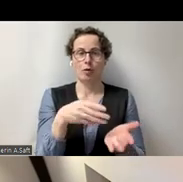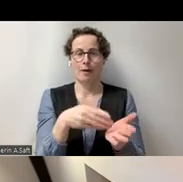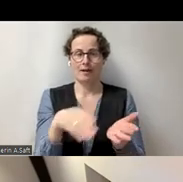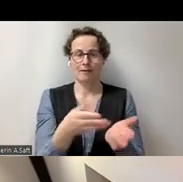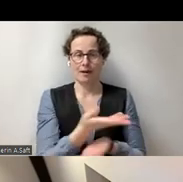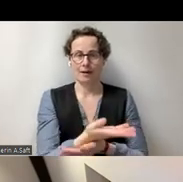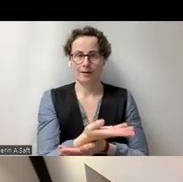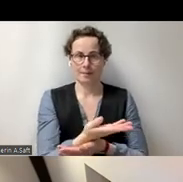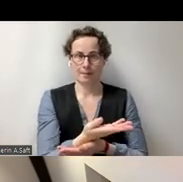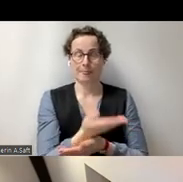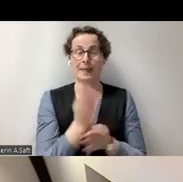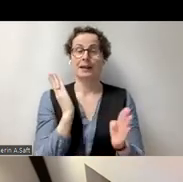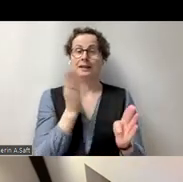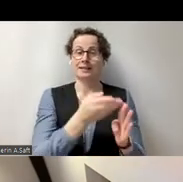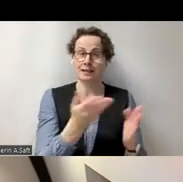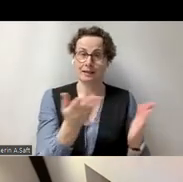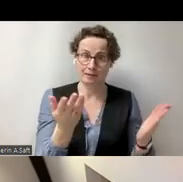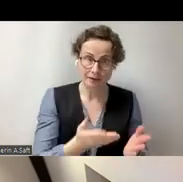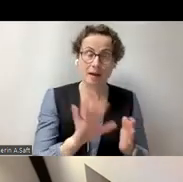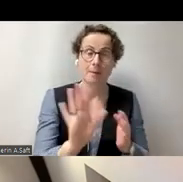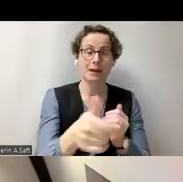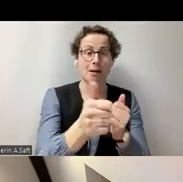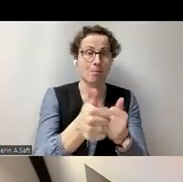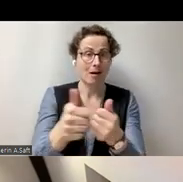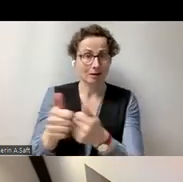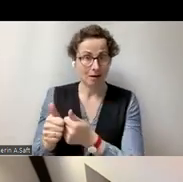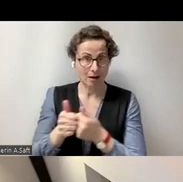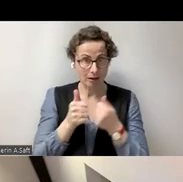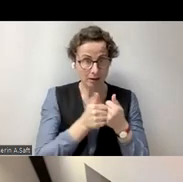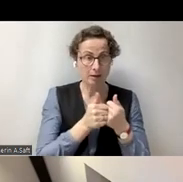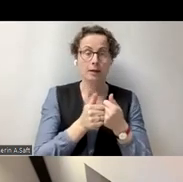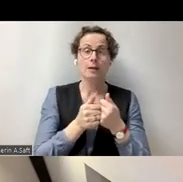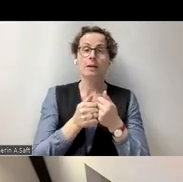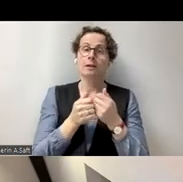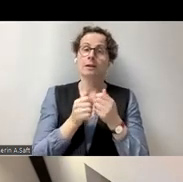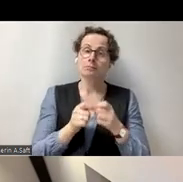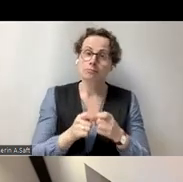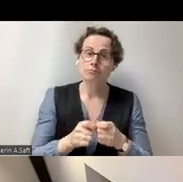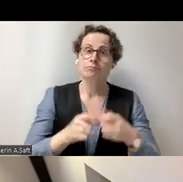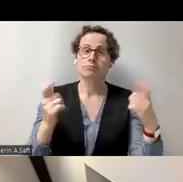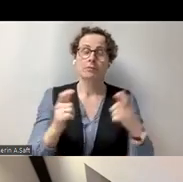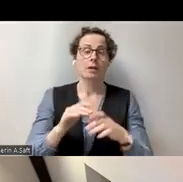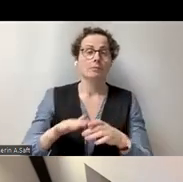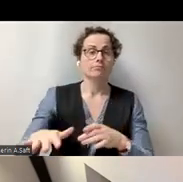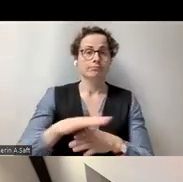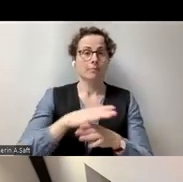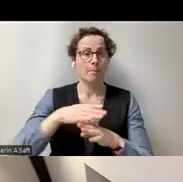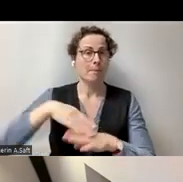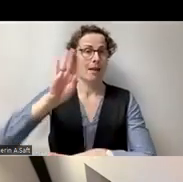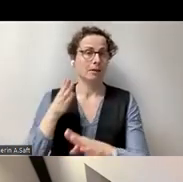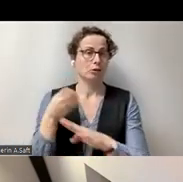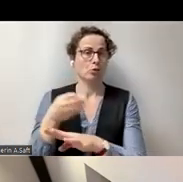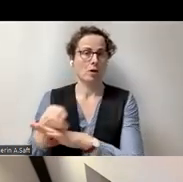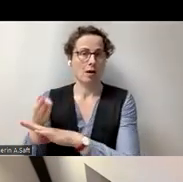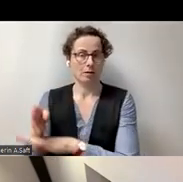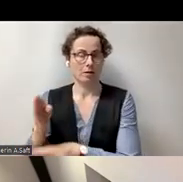gemeinsam mit vielen Partnern eine bessere Zugänglichkeit in der Europäischen Union für